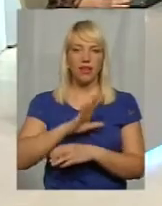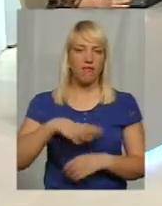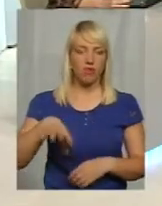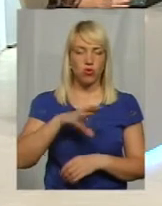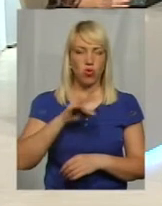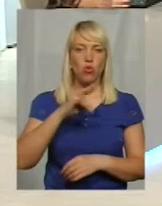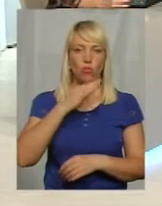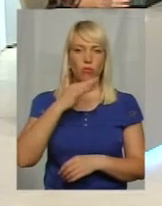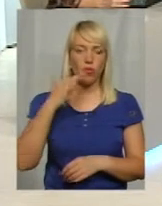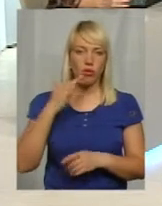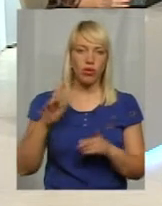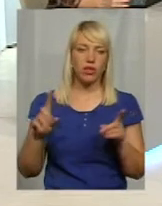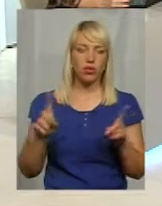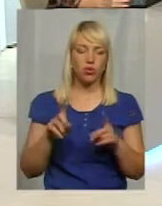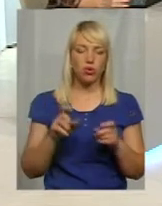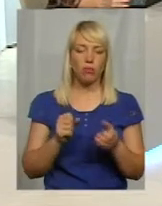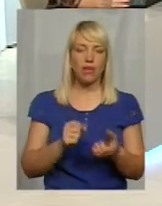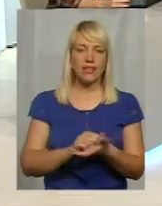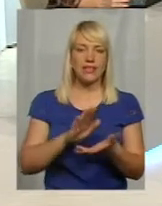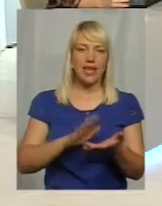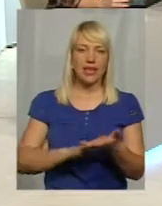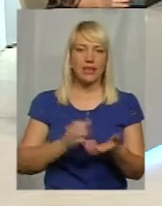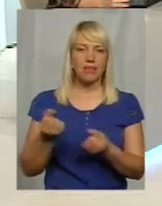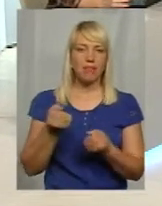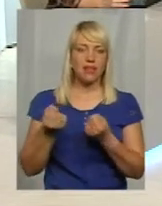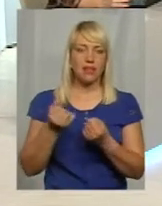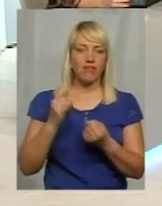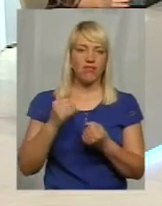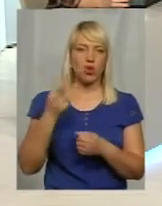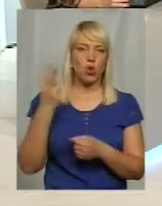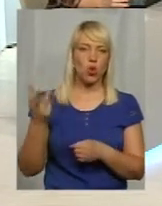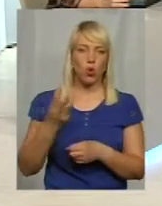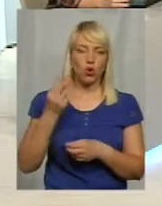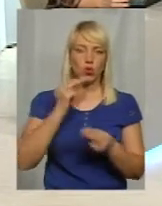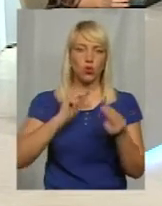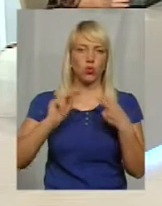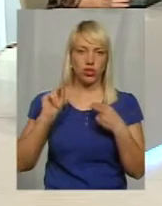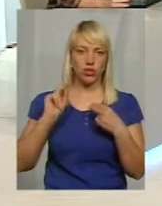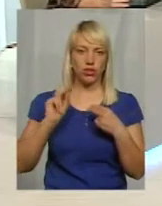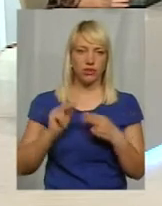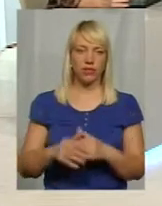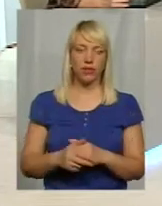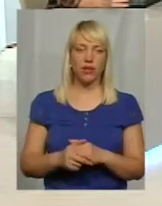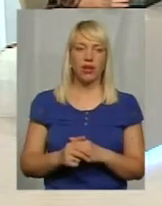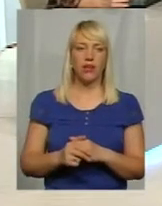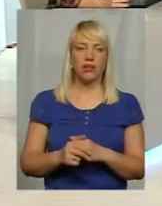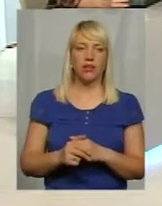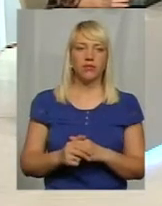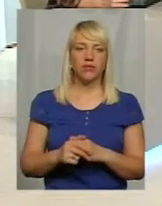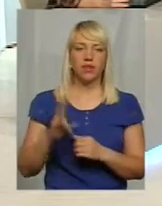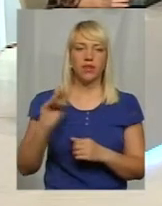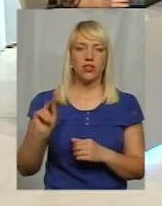того, щоб закріпитися в тройці лучших команд України із 22 областей, які зараз приймають непосередньо участь на